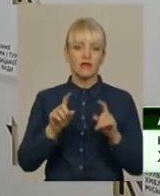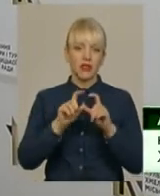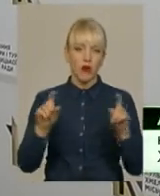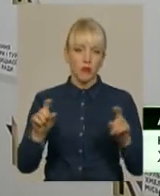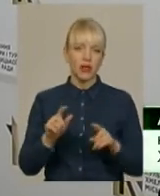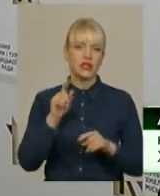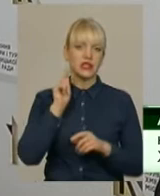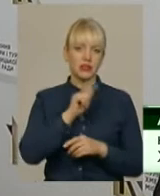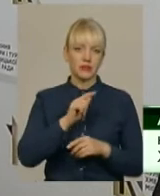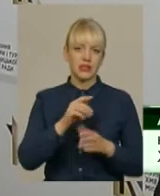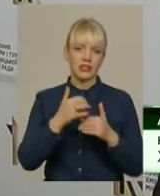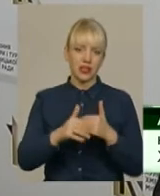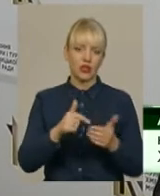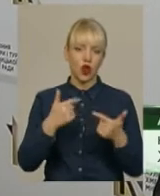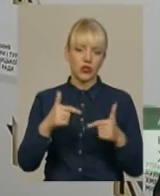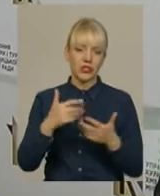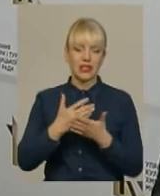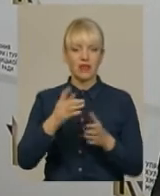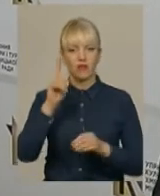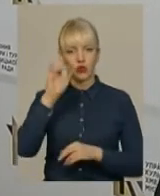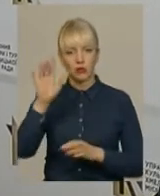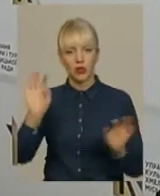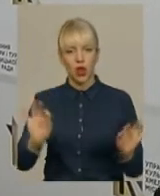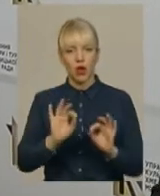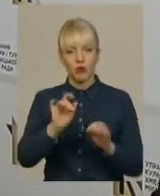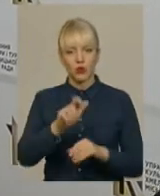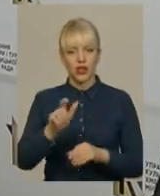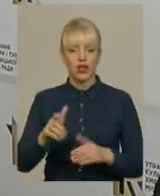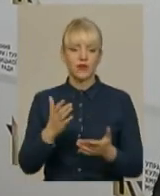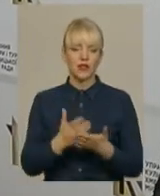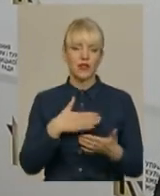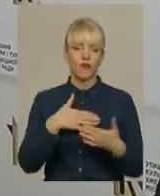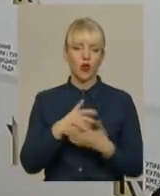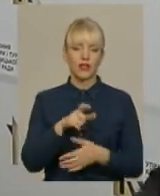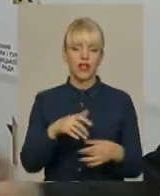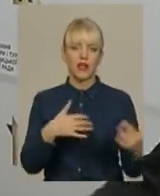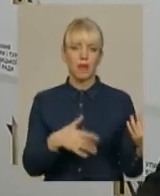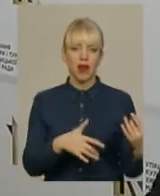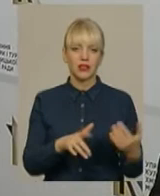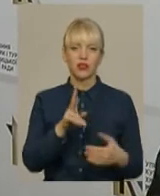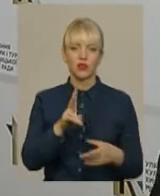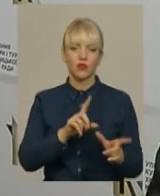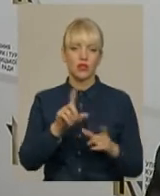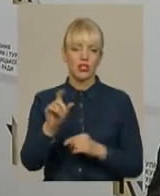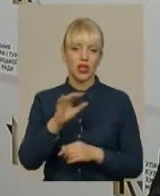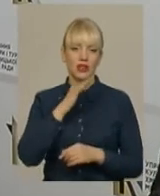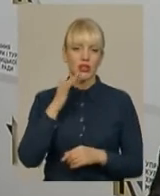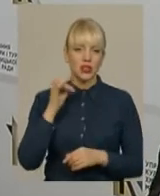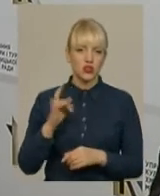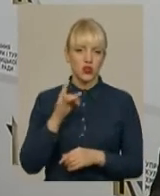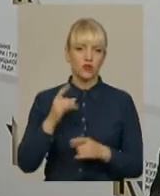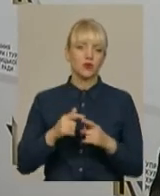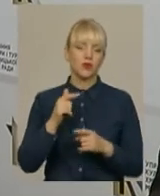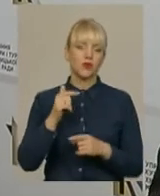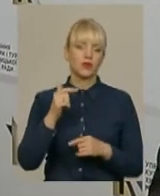гостей як і відомі музиканти, так і волонтери і барди, які виїжджають неодноразово на схід